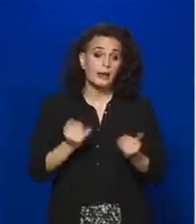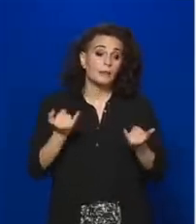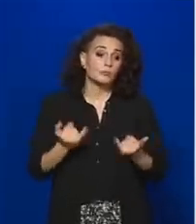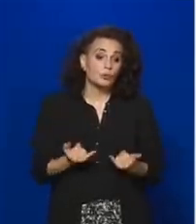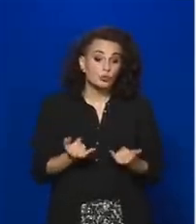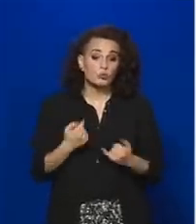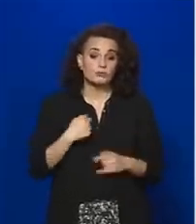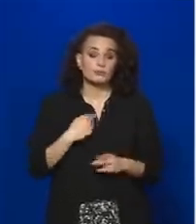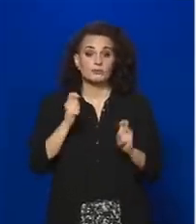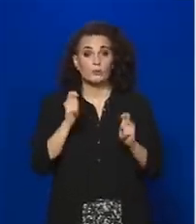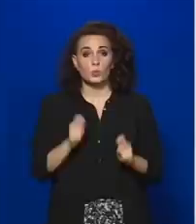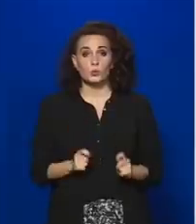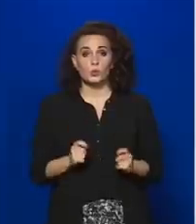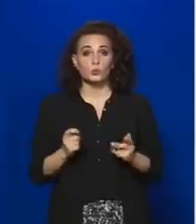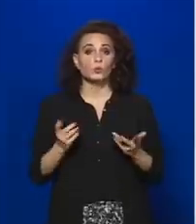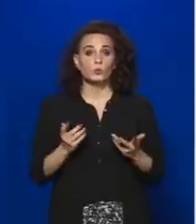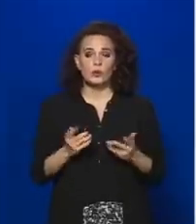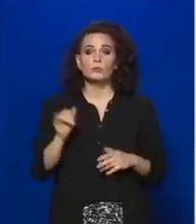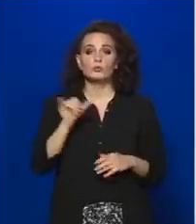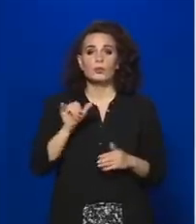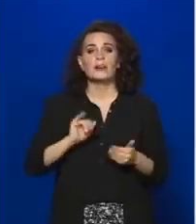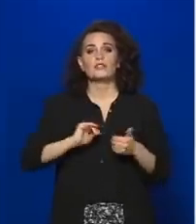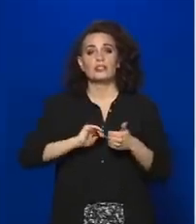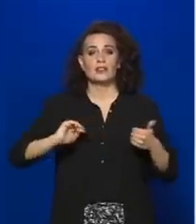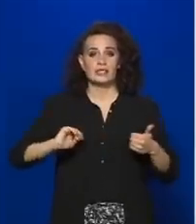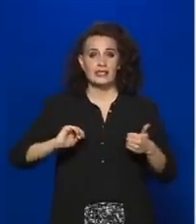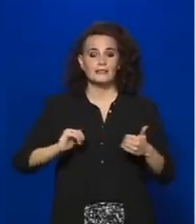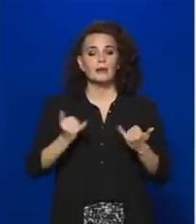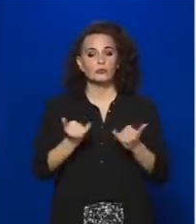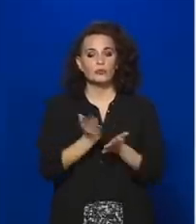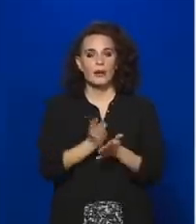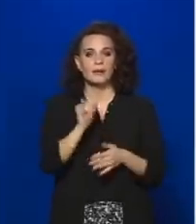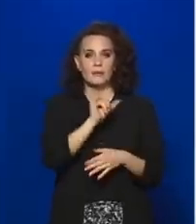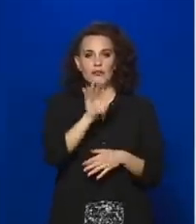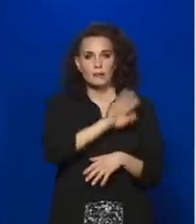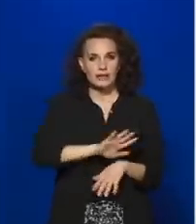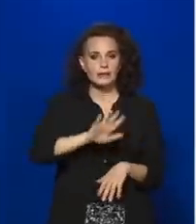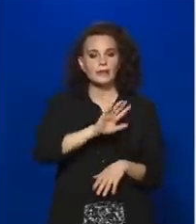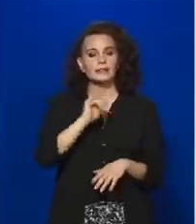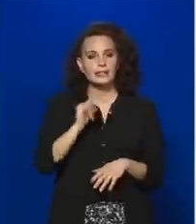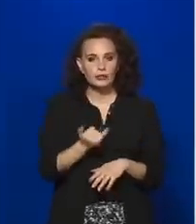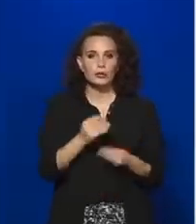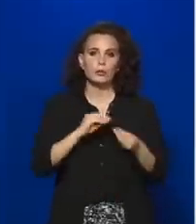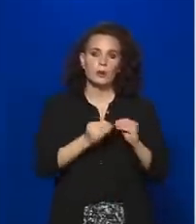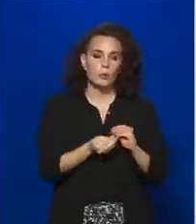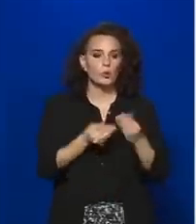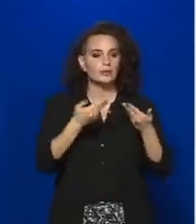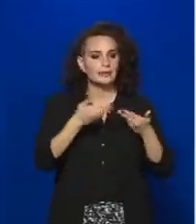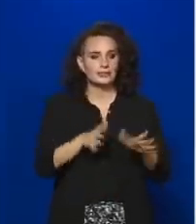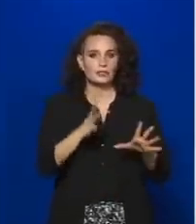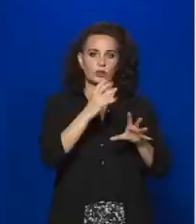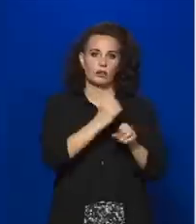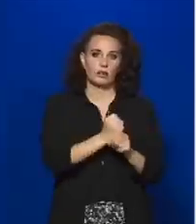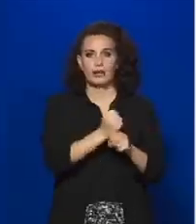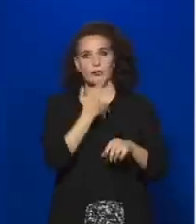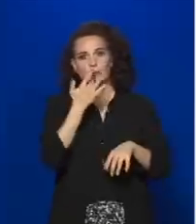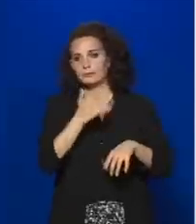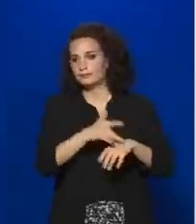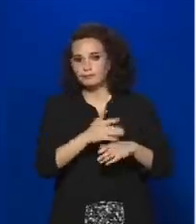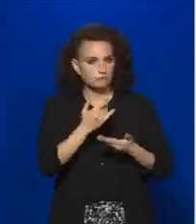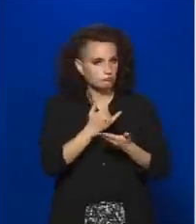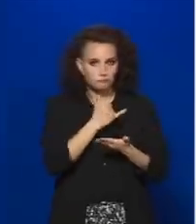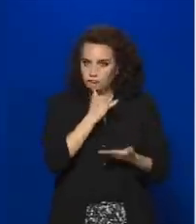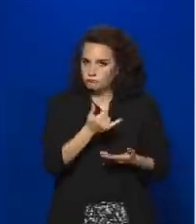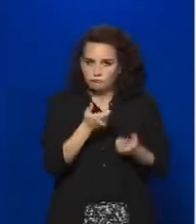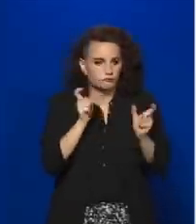döntöttünk, hogy Budapest kivételével, most már Pest megyében is a boltok nyitvatartása például semmilyen